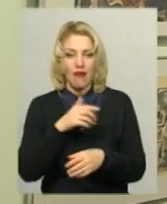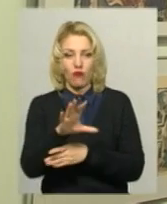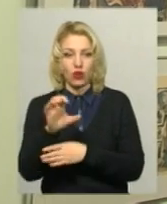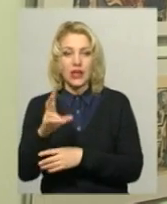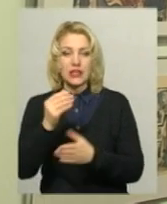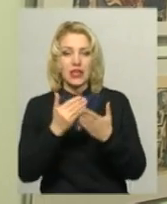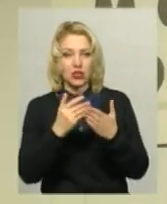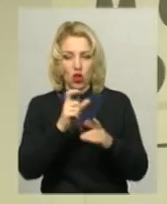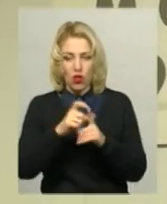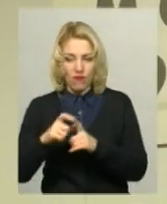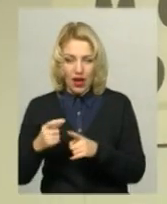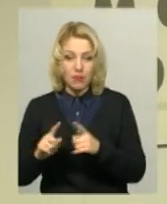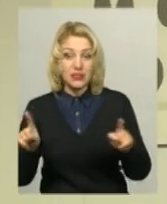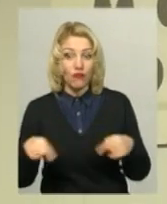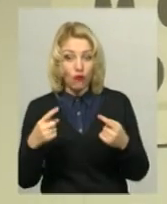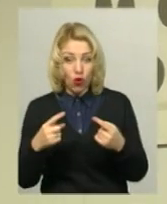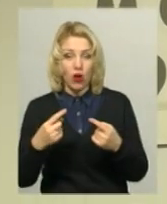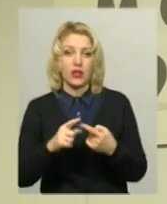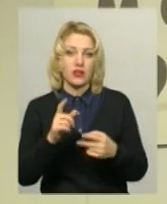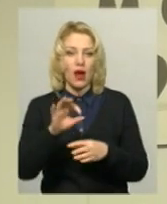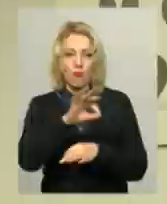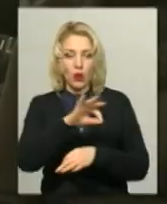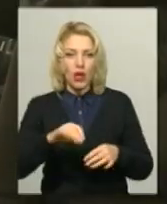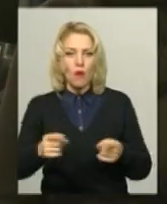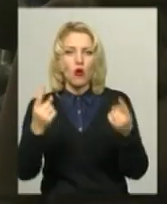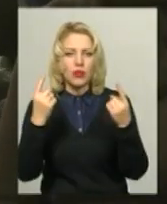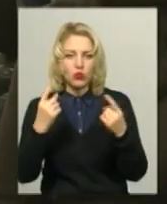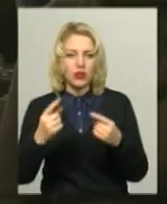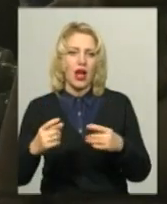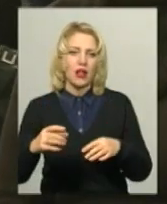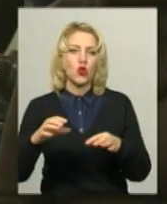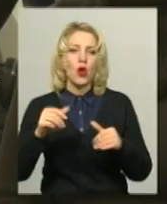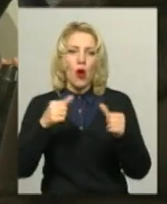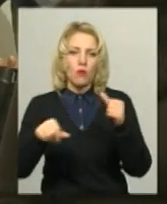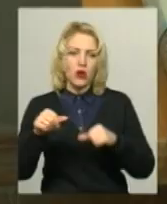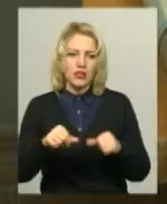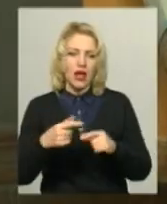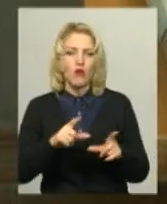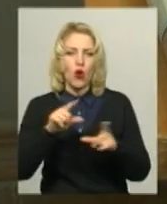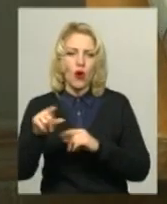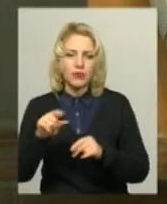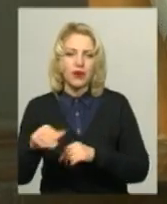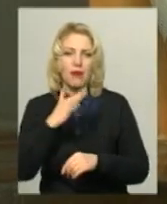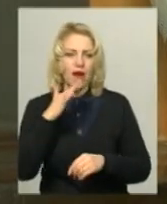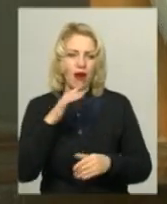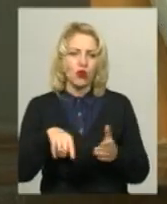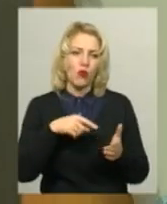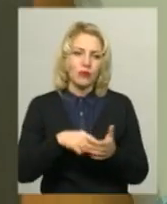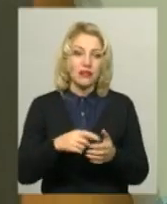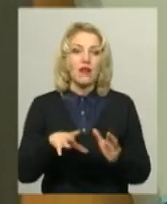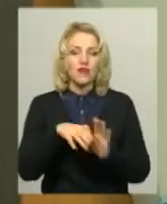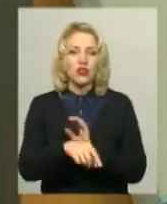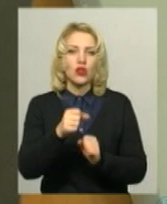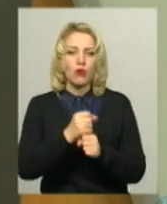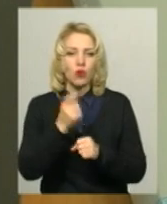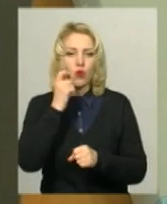Нікіфорова, для створення проєкту із монументальною мозаїкою об'їгав понад 200 міст та містечок країни. До книги увійшли роботи хмельницького